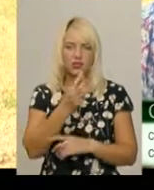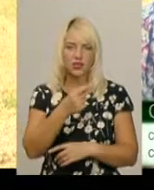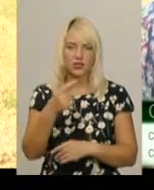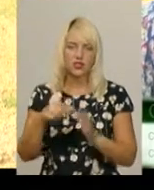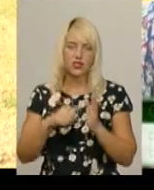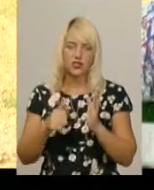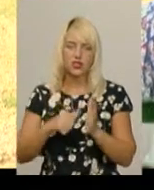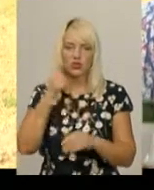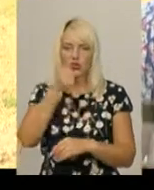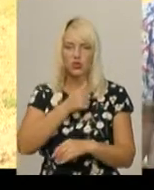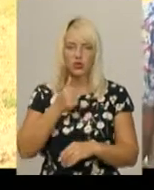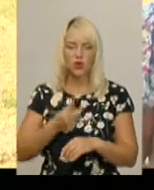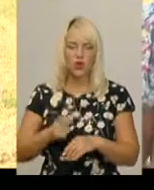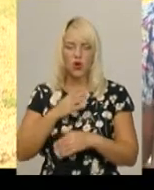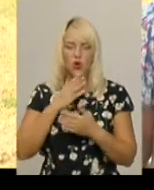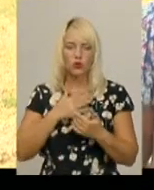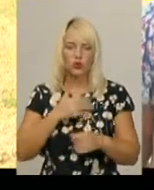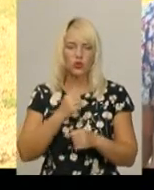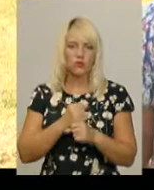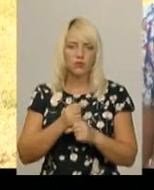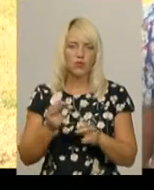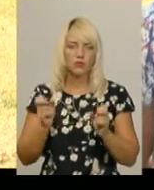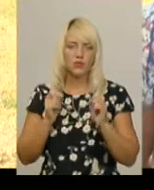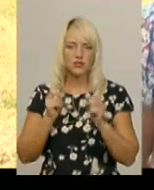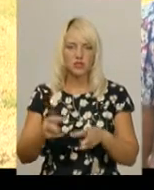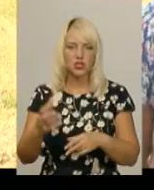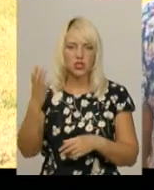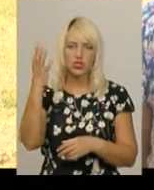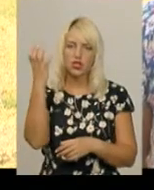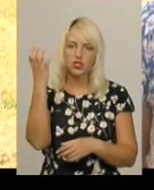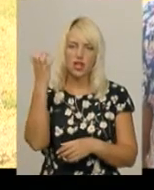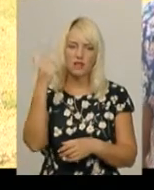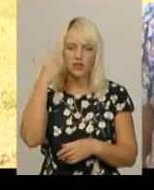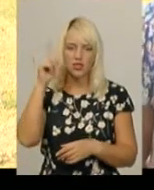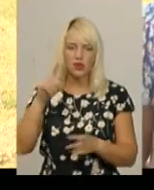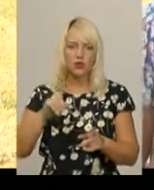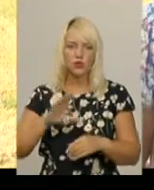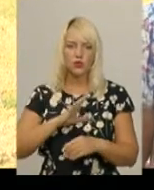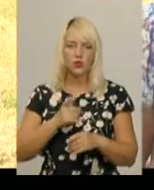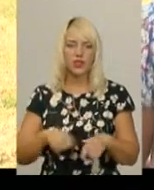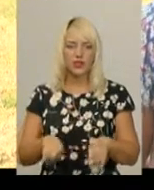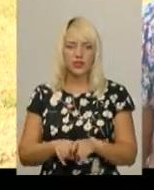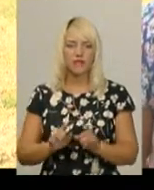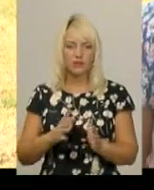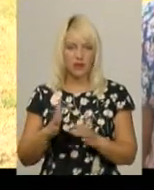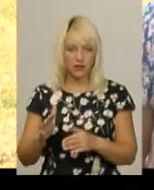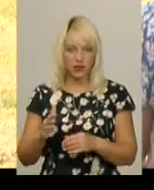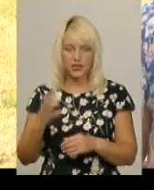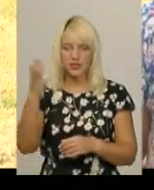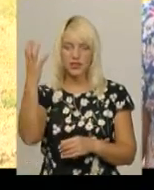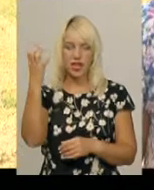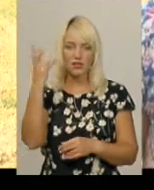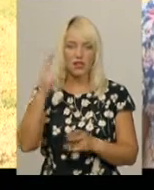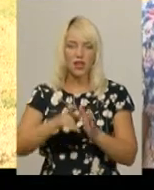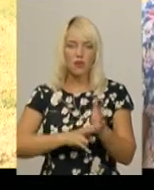16 років, люблять робити небезпечне селфі. Ми знаємо, що були такі випадки, селфі на